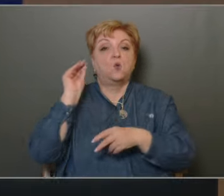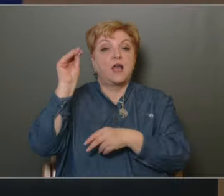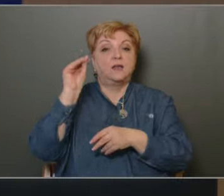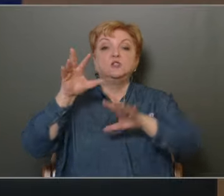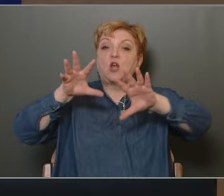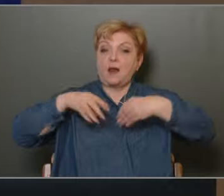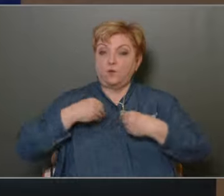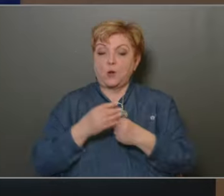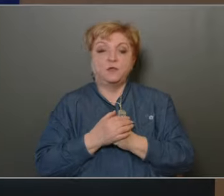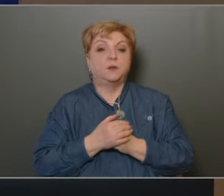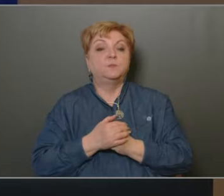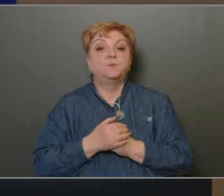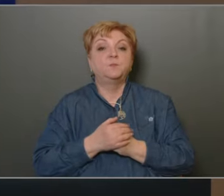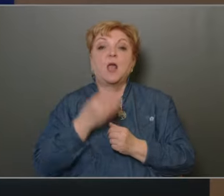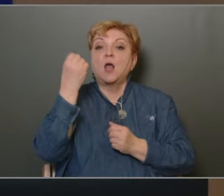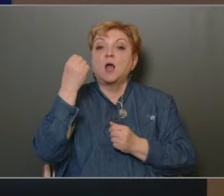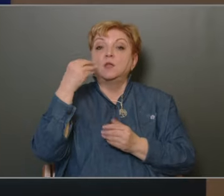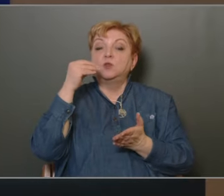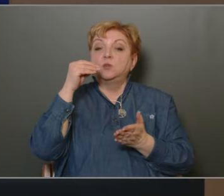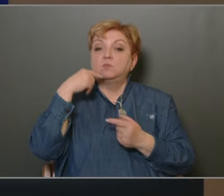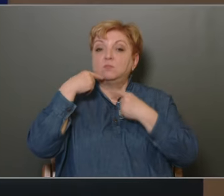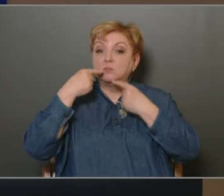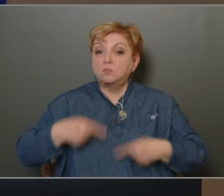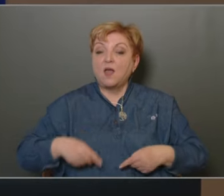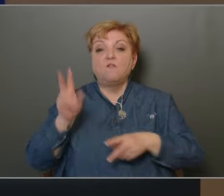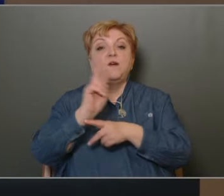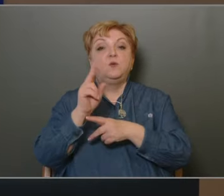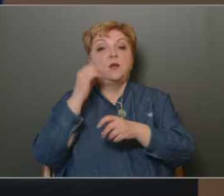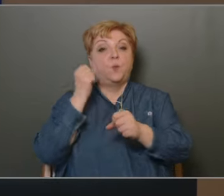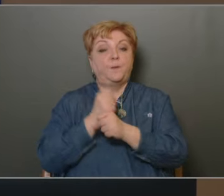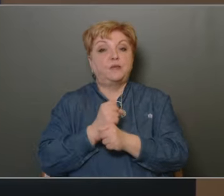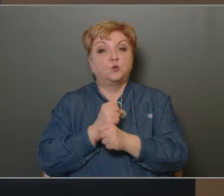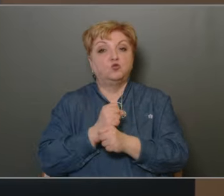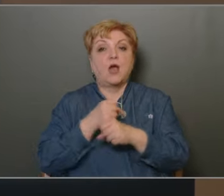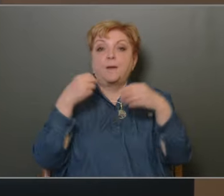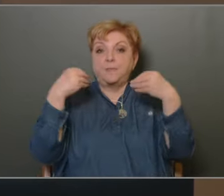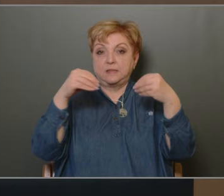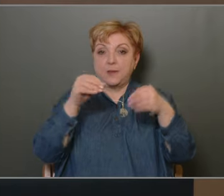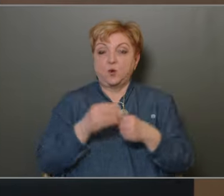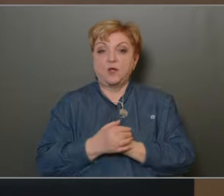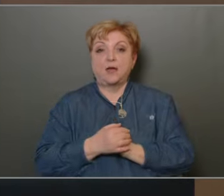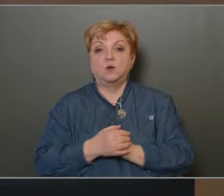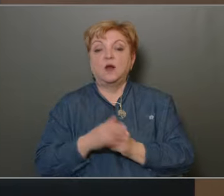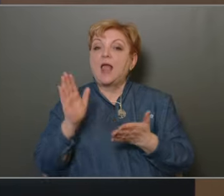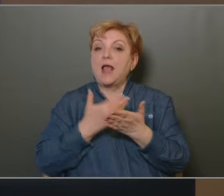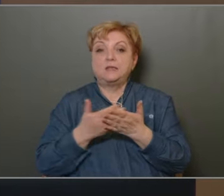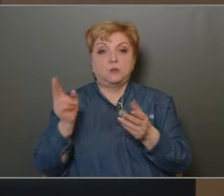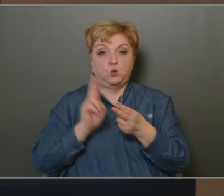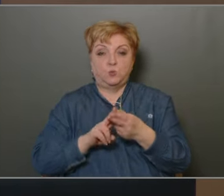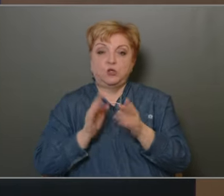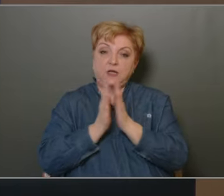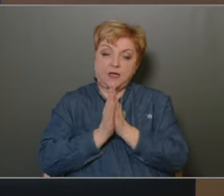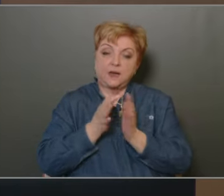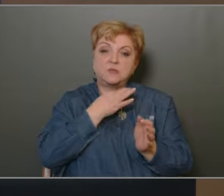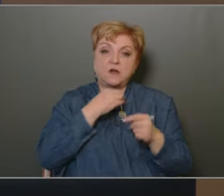elfogadja. És akkor döntünk a felügyelő bizottságnak a beszámolójáról. Egyszerű többsége